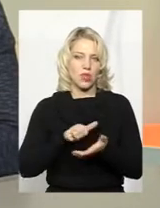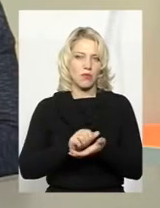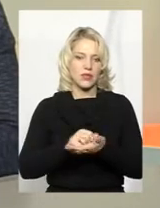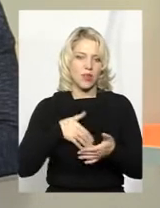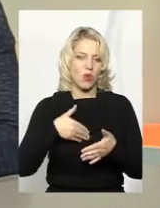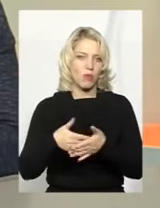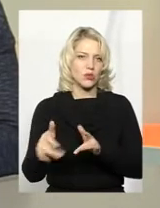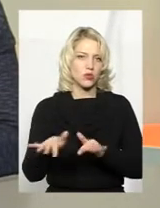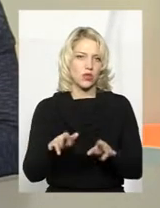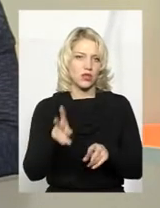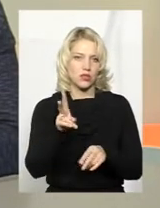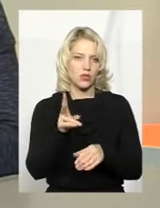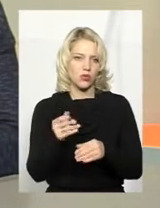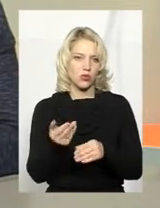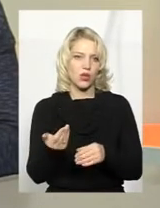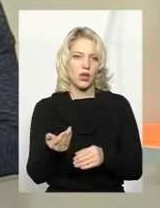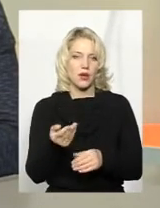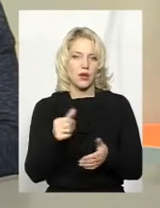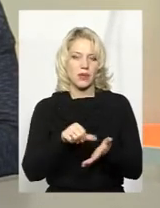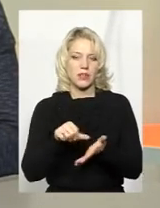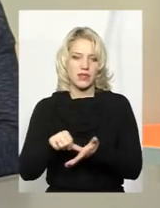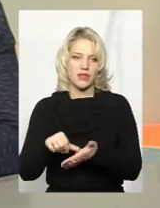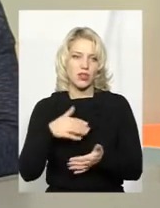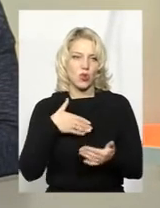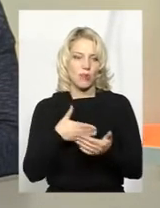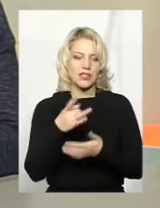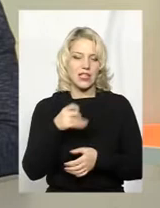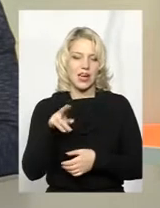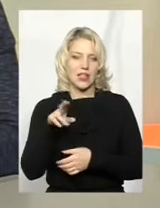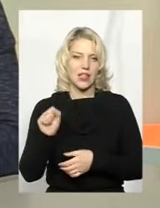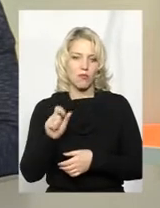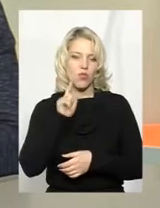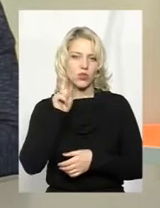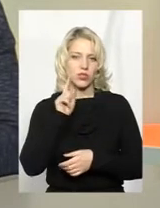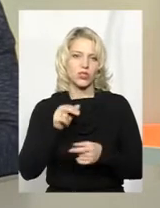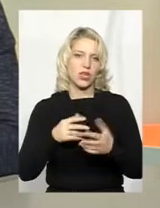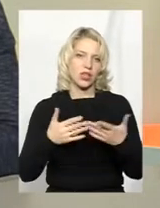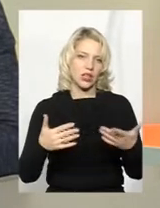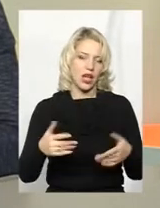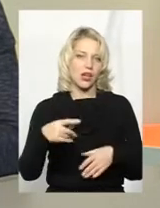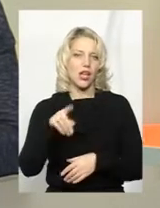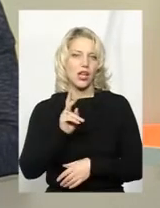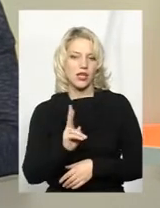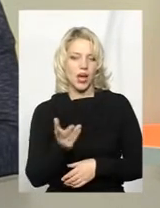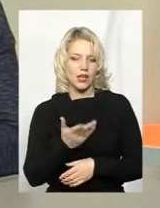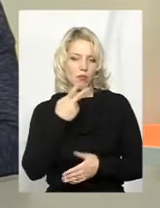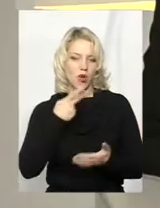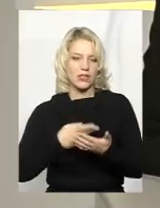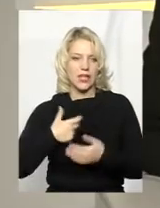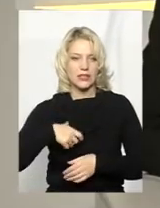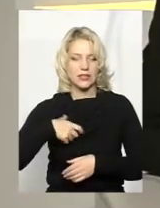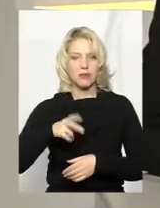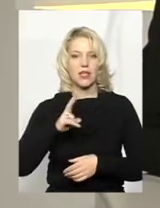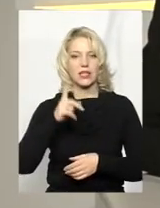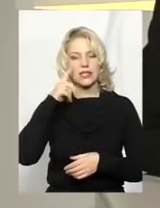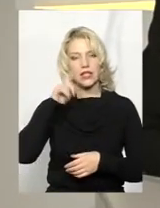діяльністю, які представники громадської ради молодіжної і так далі, які показали себе, яких